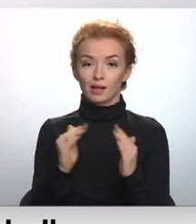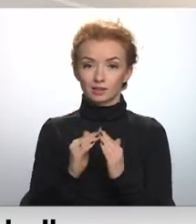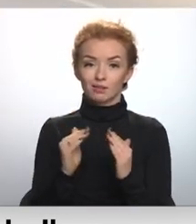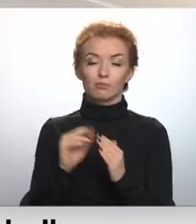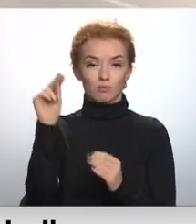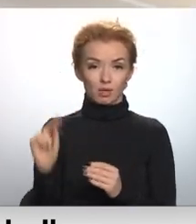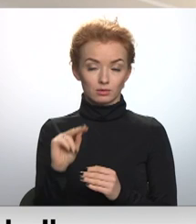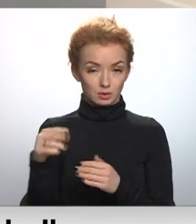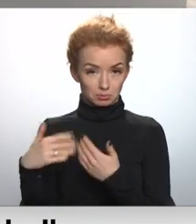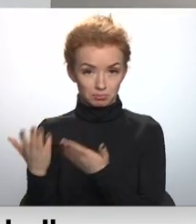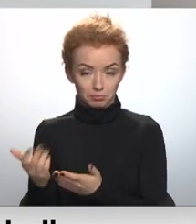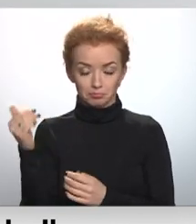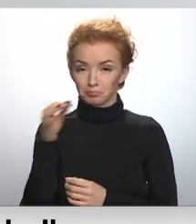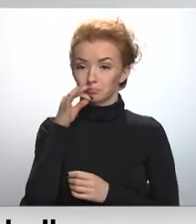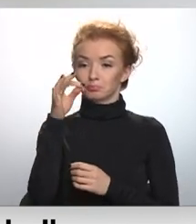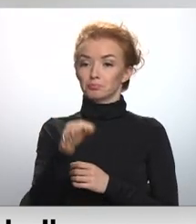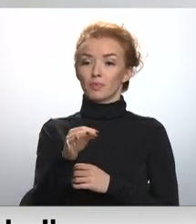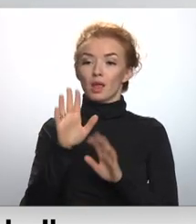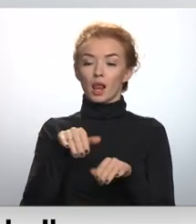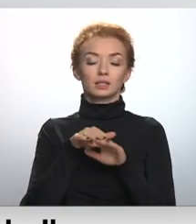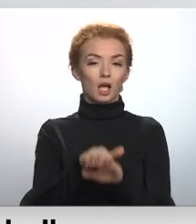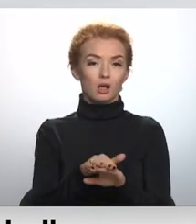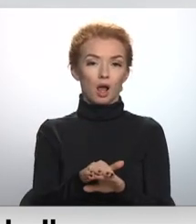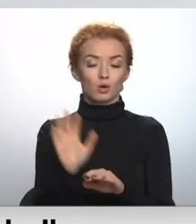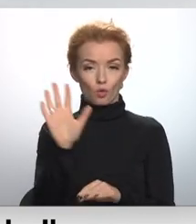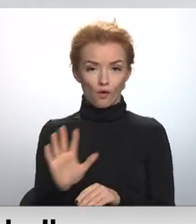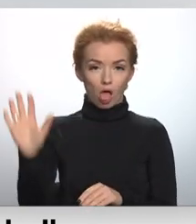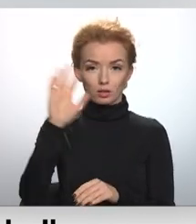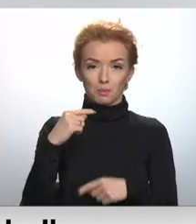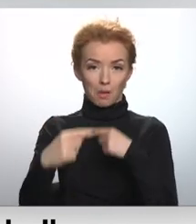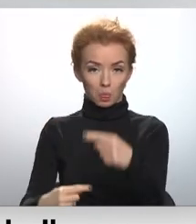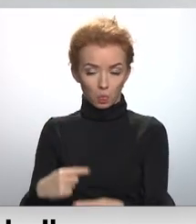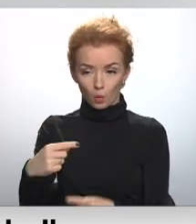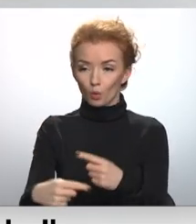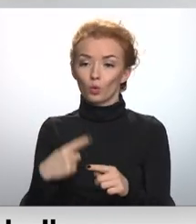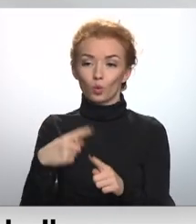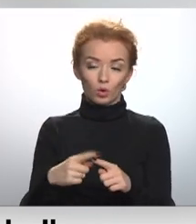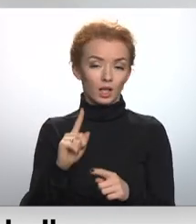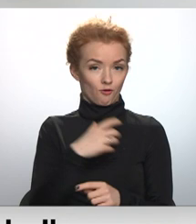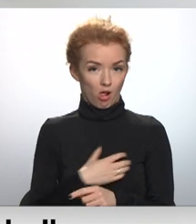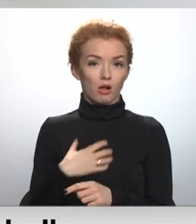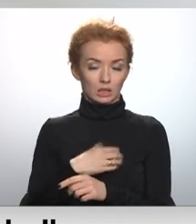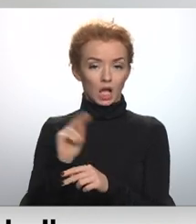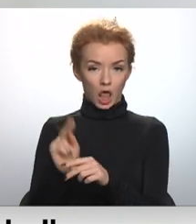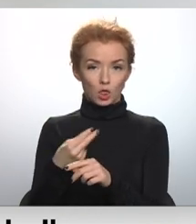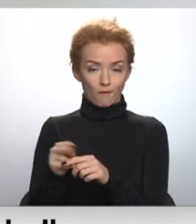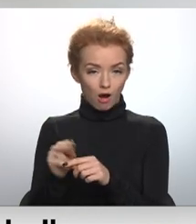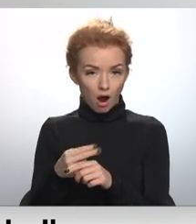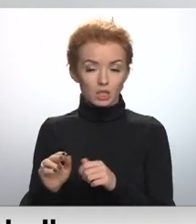katedrālē. Tas ir, lai saglabātu nacionālo mantojumu, un ir vajadzīga renovācija